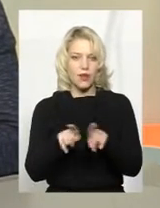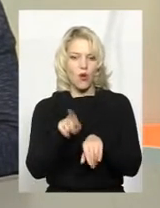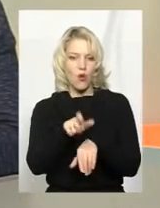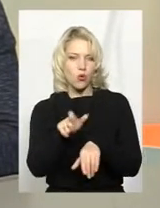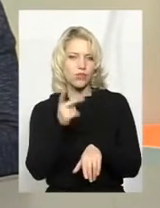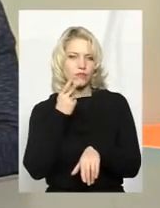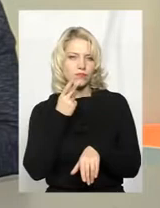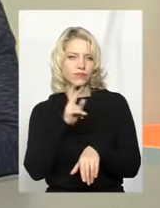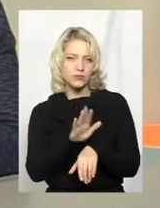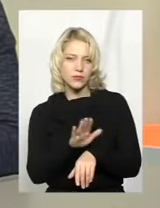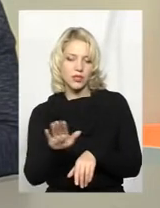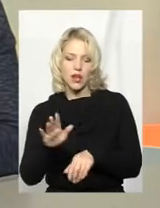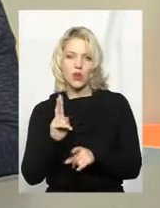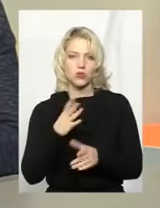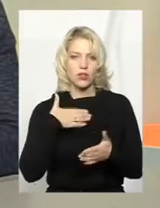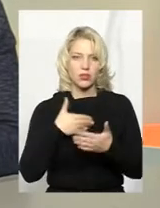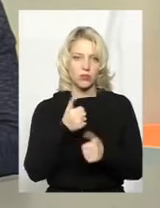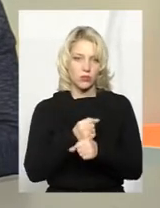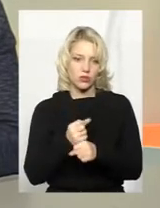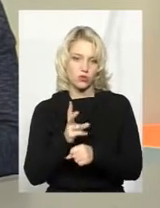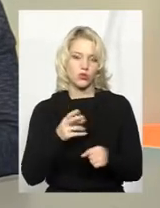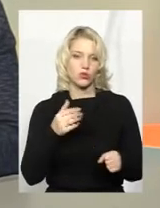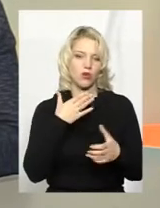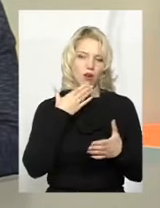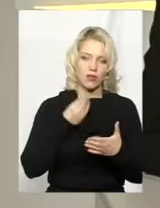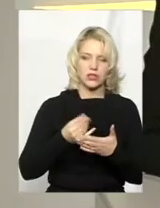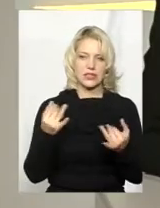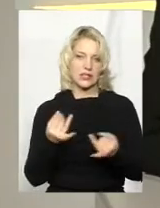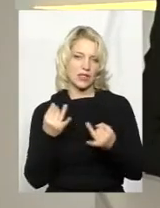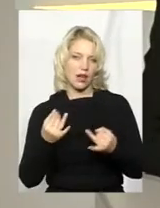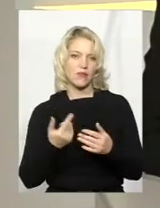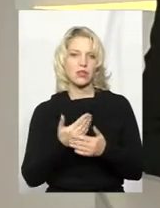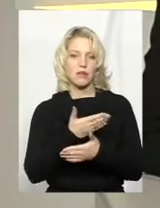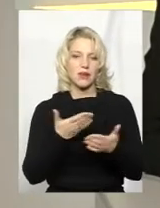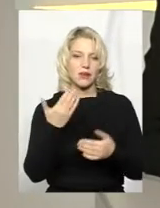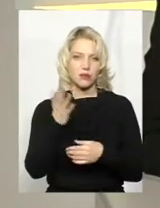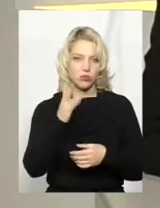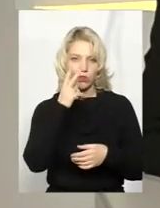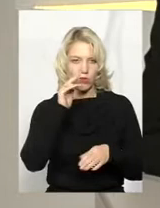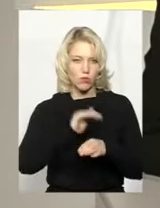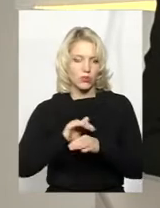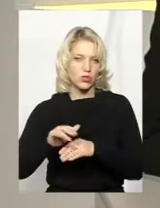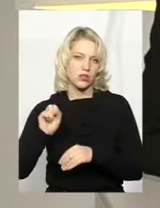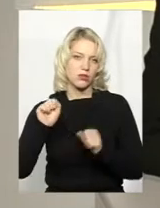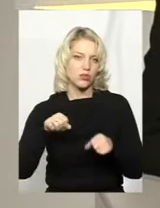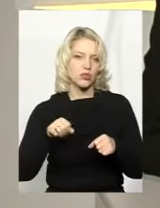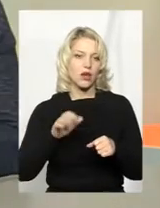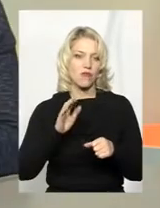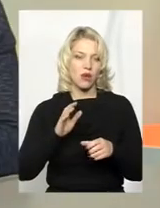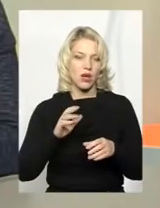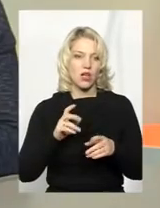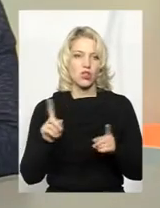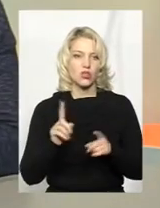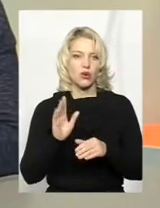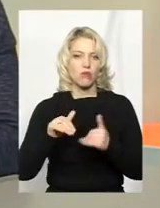які гарно, активно працюють, допомагають, зацікавлені, ми їх будемо помічати, то цілком можливо, що потім десь